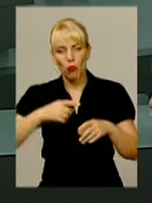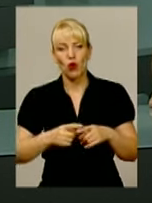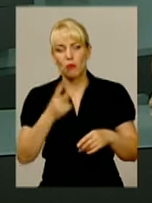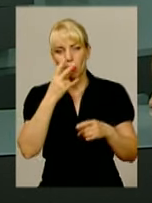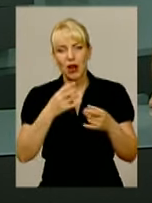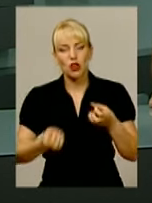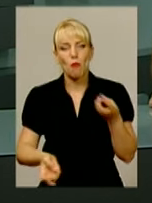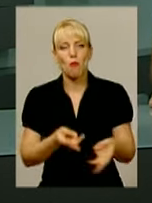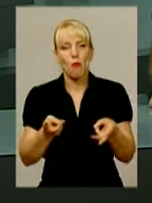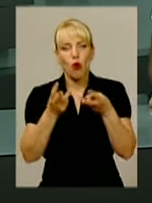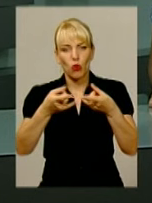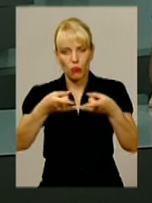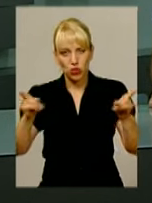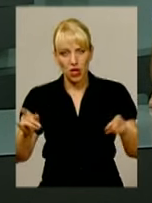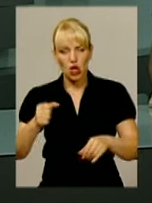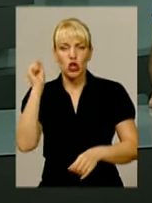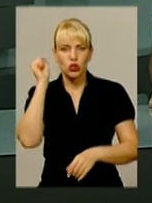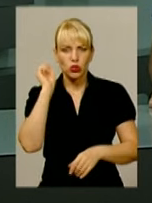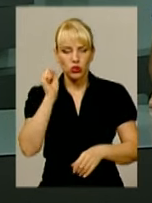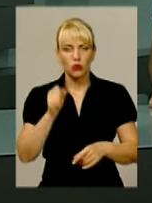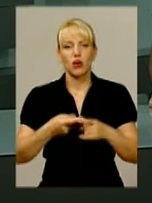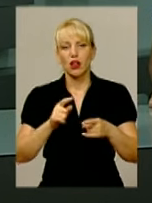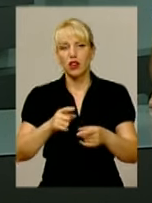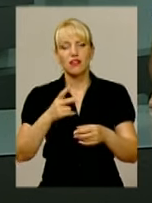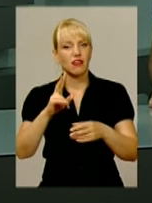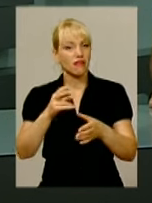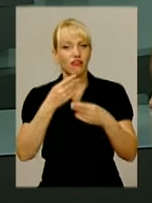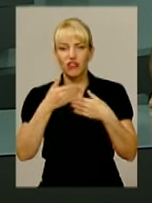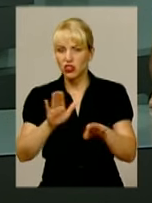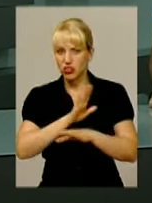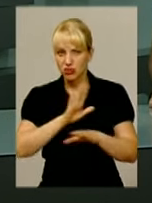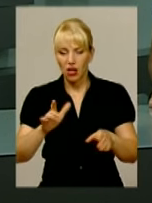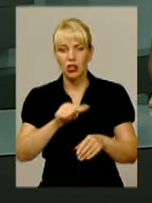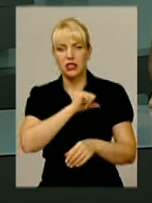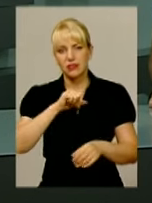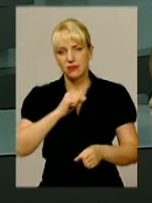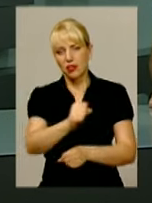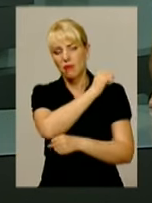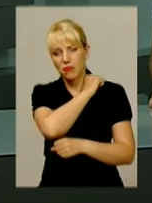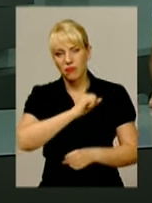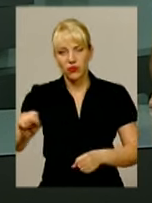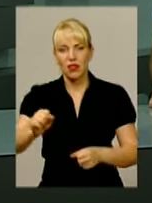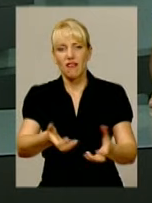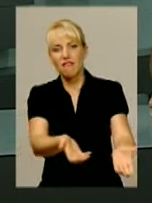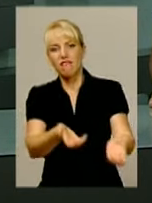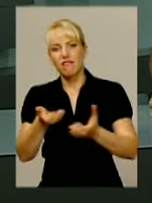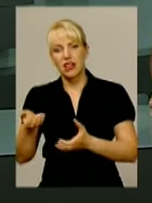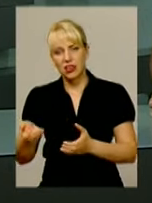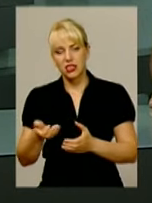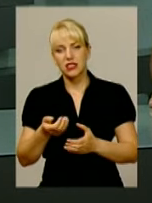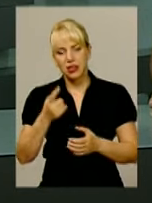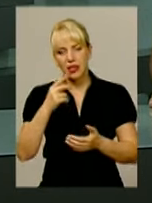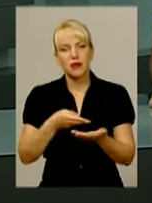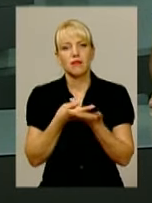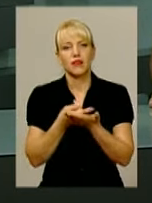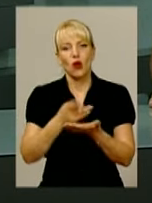коли на стукіт ніхто не відчиняв двері, вони їх вибили. Із задимленої квартири люди винесли непритомного дворічного хлопчика та